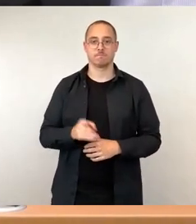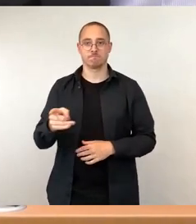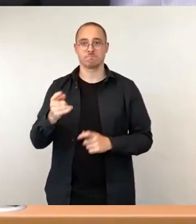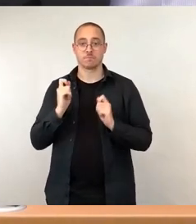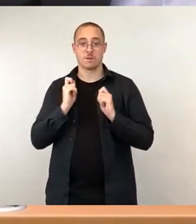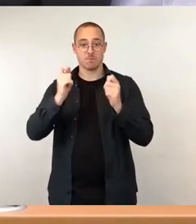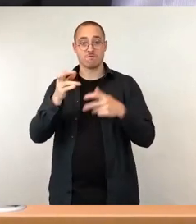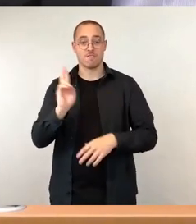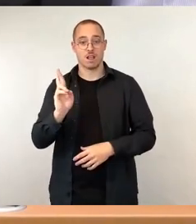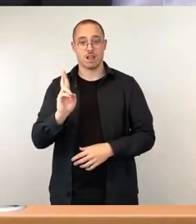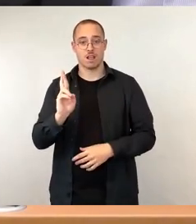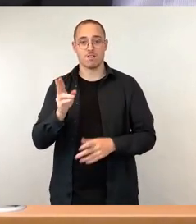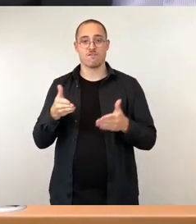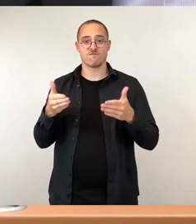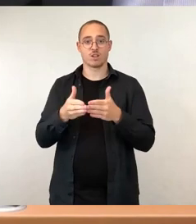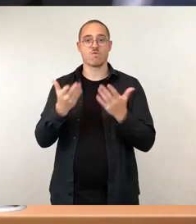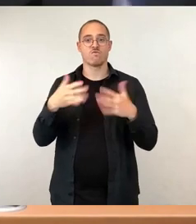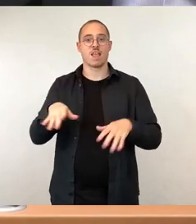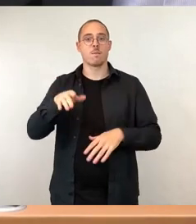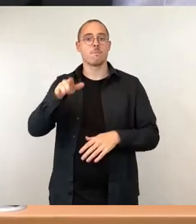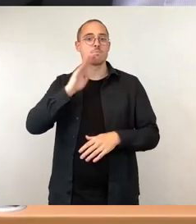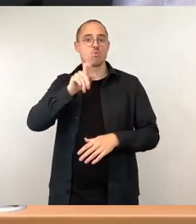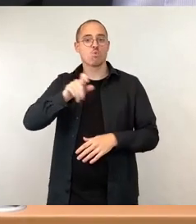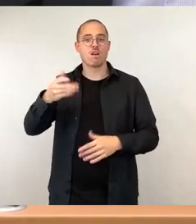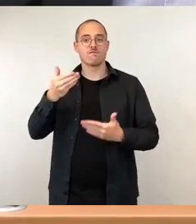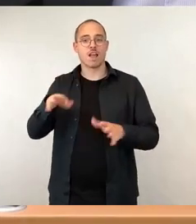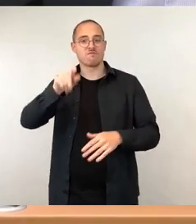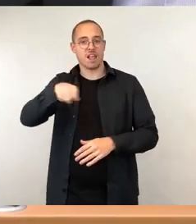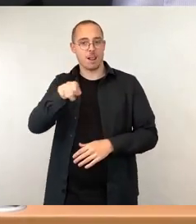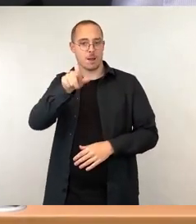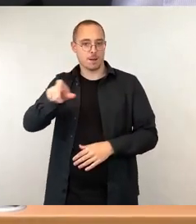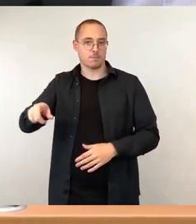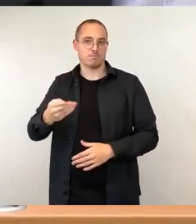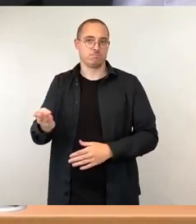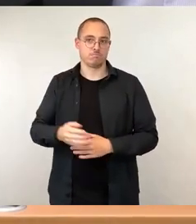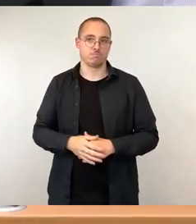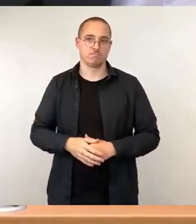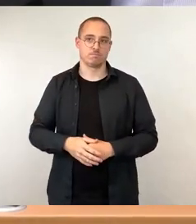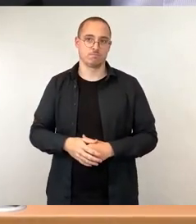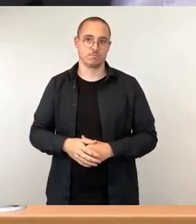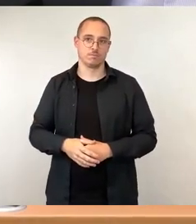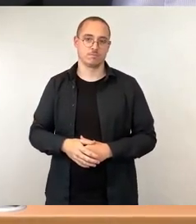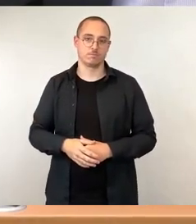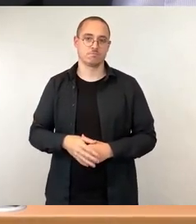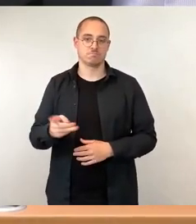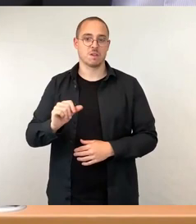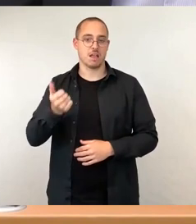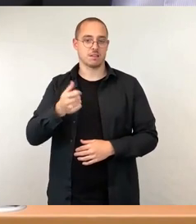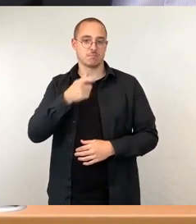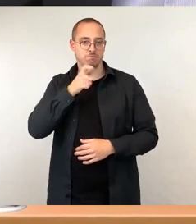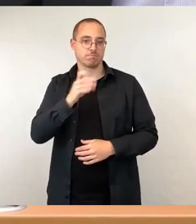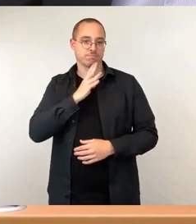Bürgerfreie Wähler, die zunächst das erste Wort hat und wie ich es eingangs bei der Tagesordnung gesagt habe, wird mir die